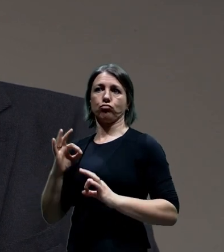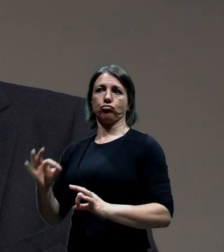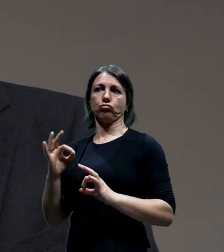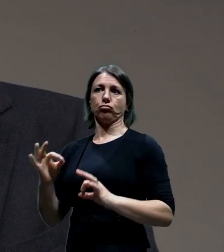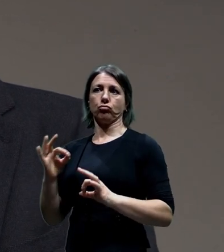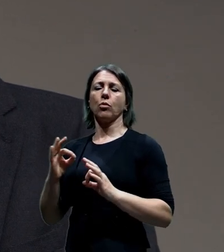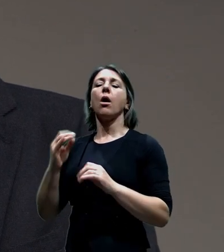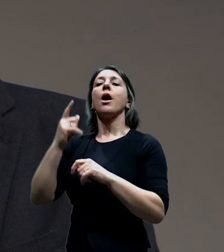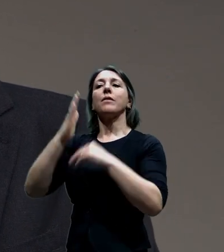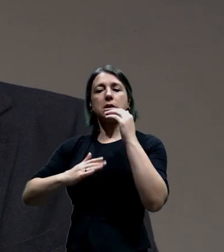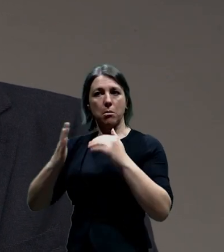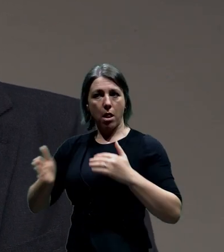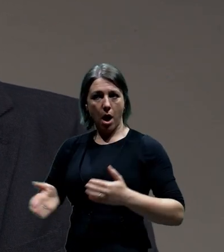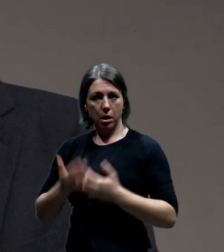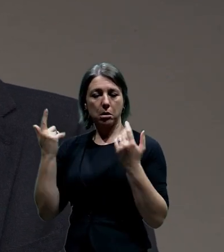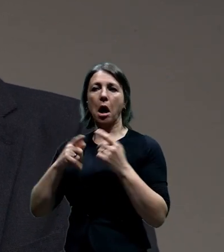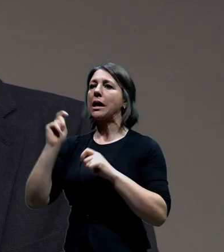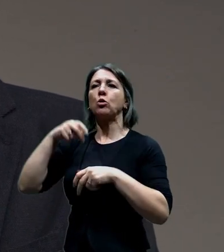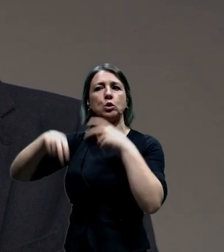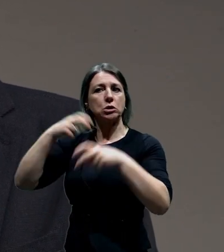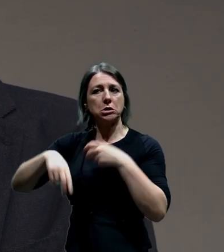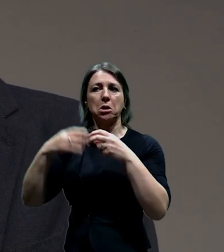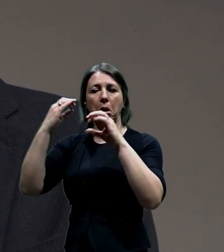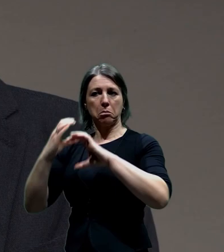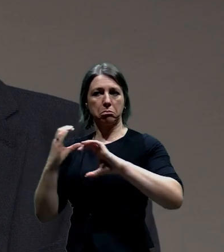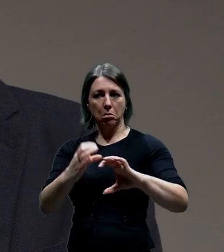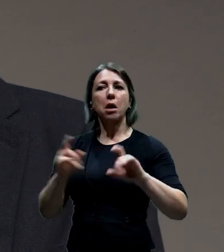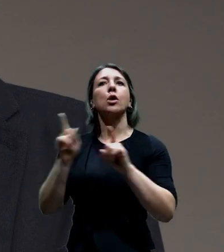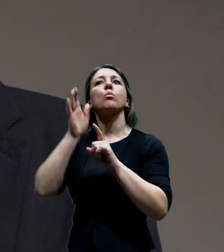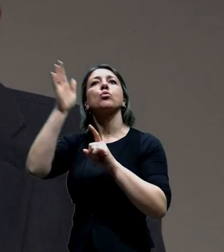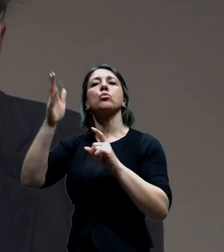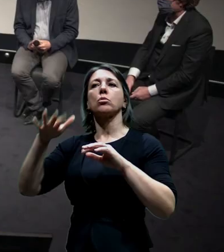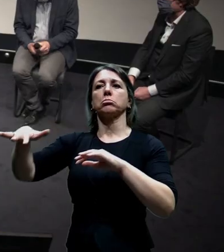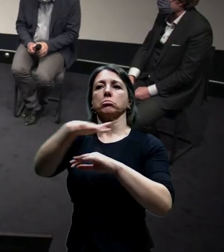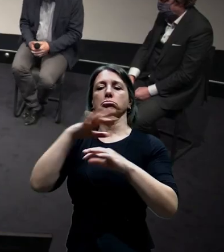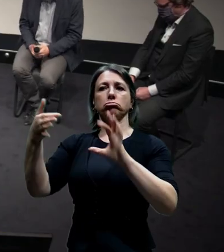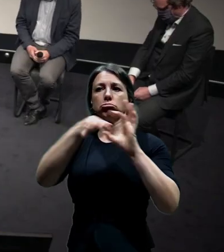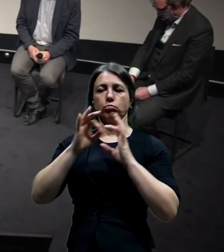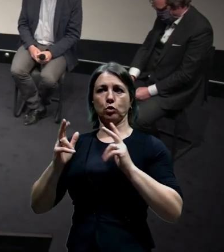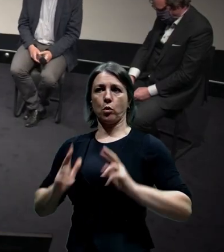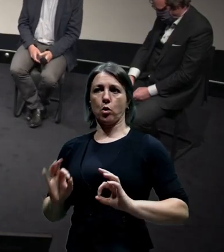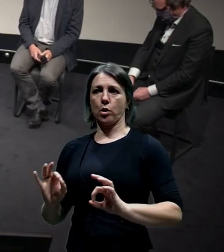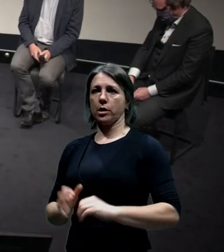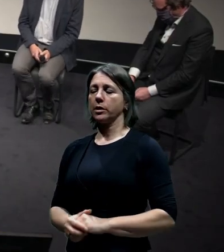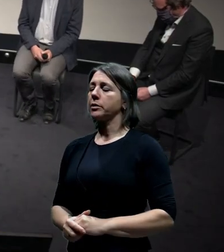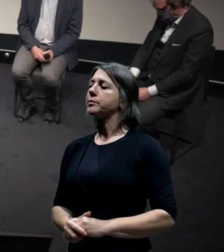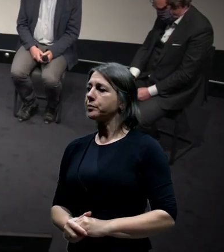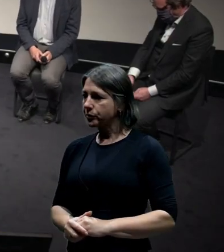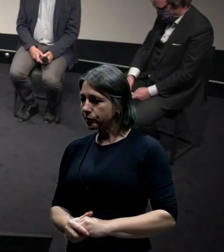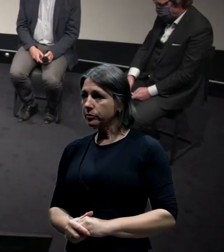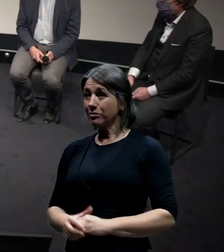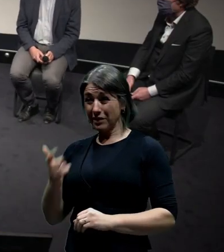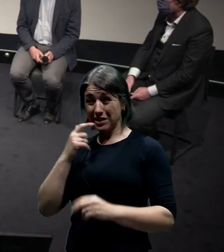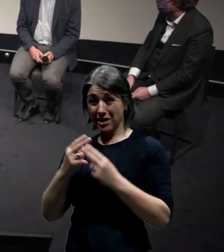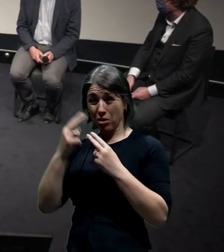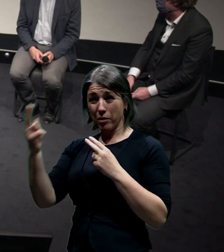výstavbě, protože by to nebyla hloubená stavba, ale i do budoucna. Chci poprosit, ještě než se dostaneme, chcete reagovat na